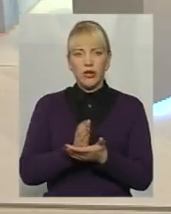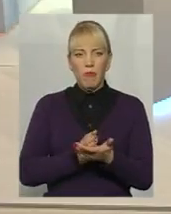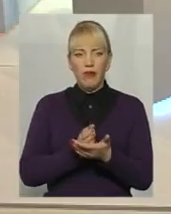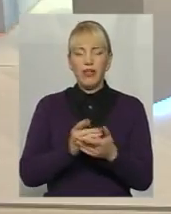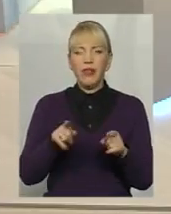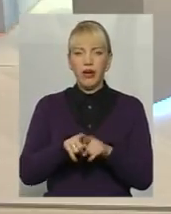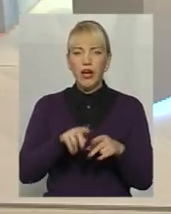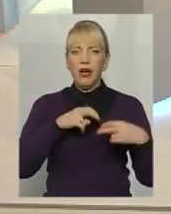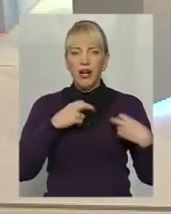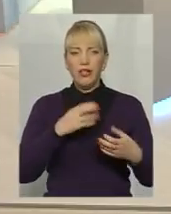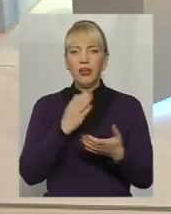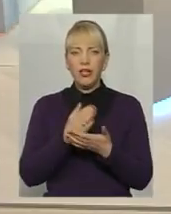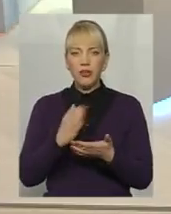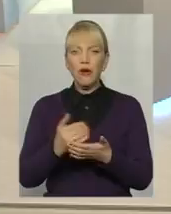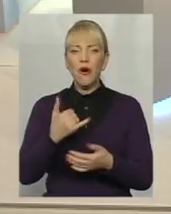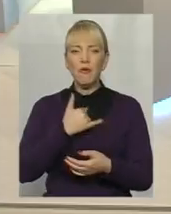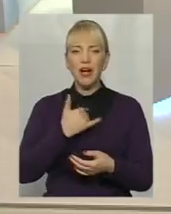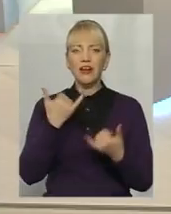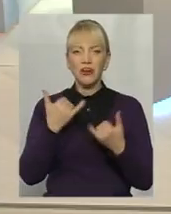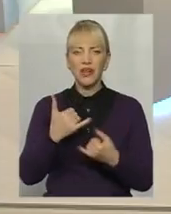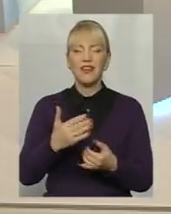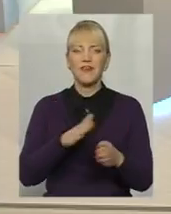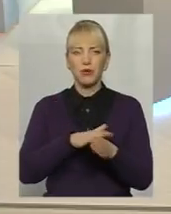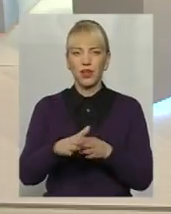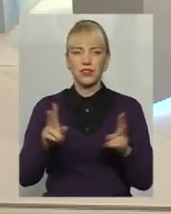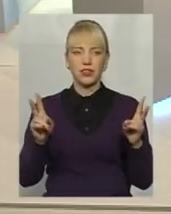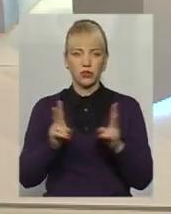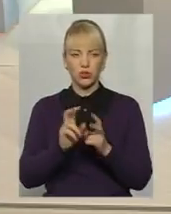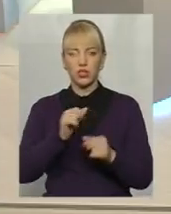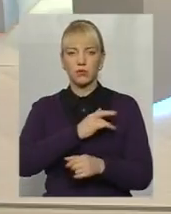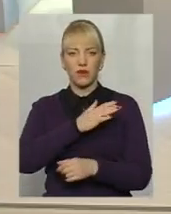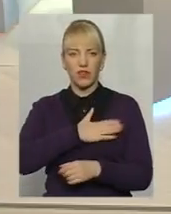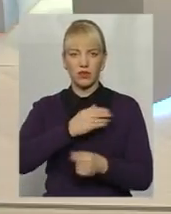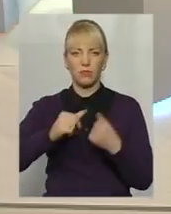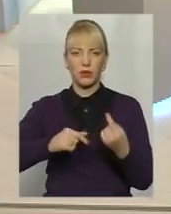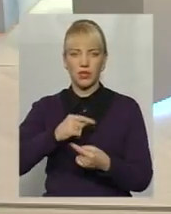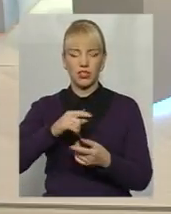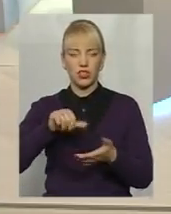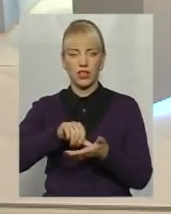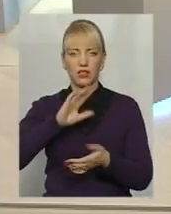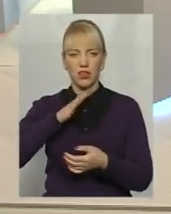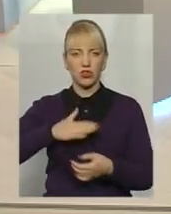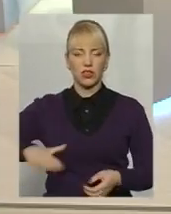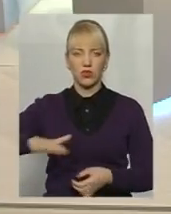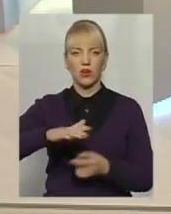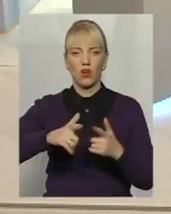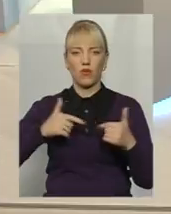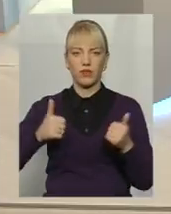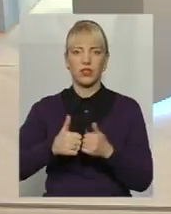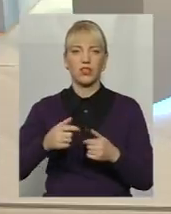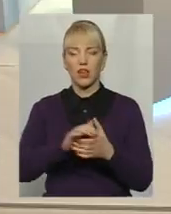існує. У мене сьогодні відбулася зустріч з приватним підприємцем, членом нашого територіального відділення